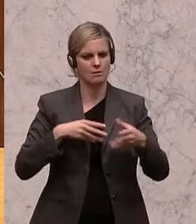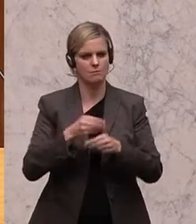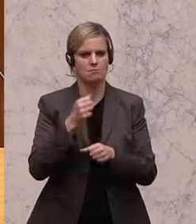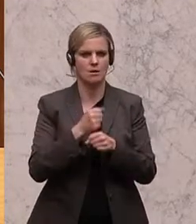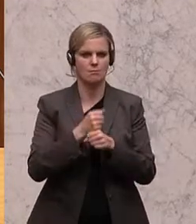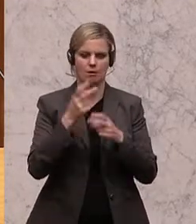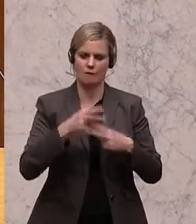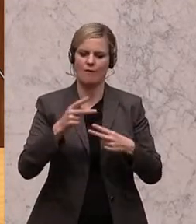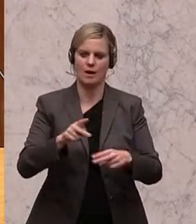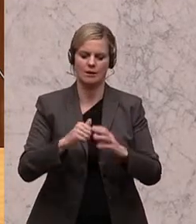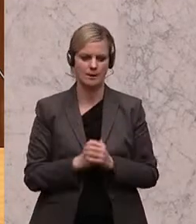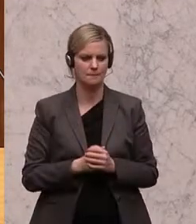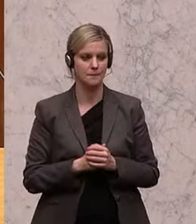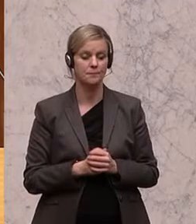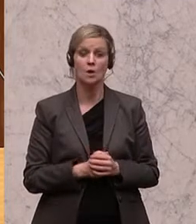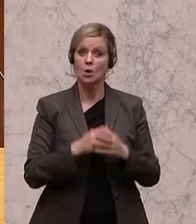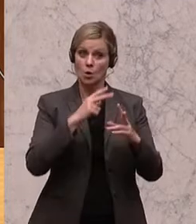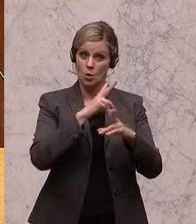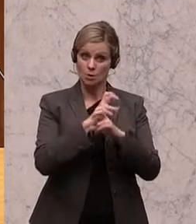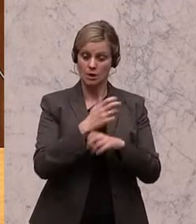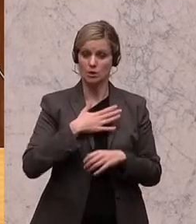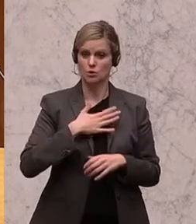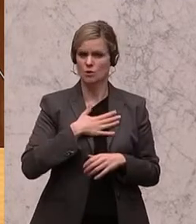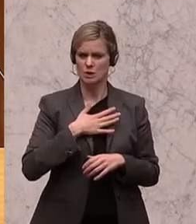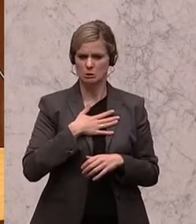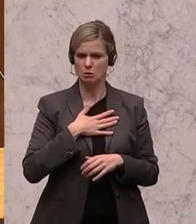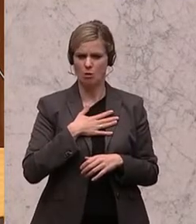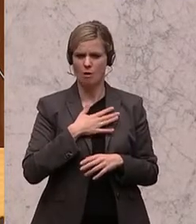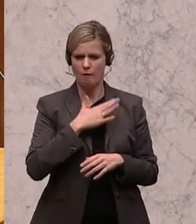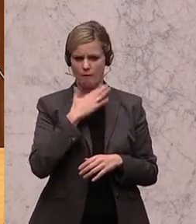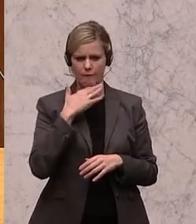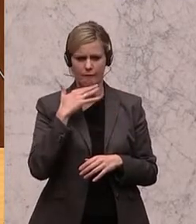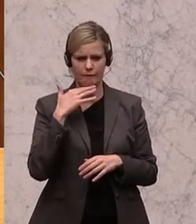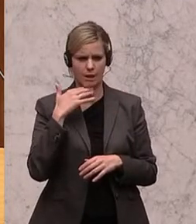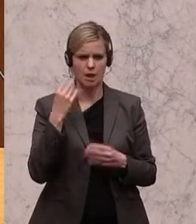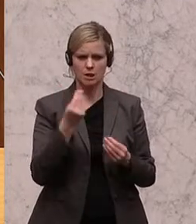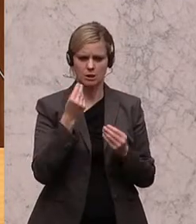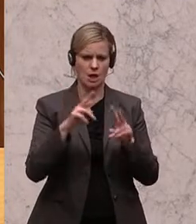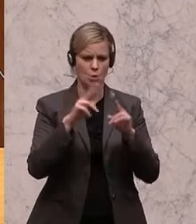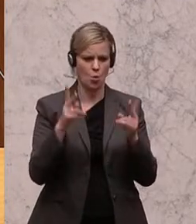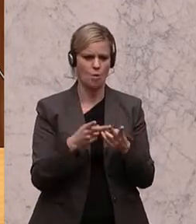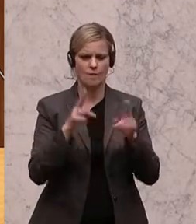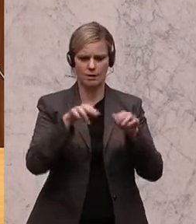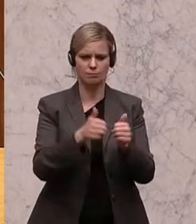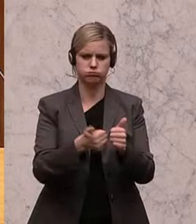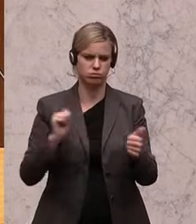erwähnen, dass Österreich ohnehin säumig ist bei der Umsetzung von Umweltrechten,